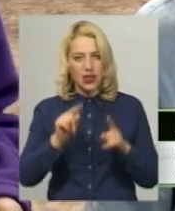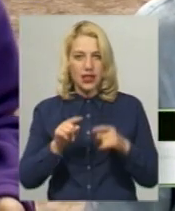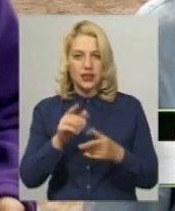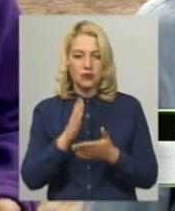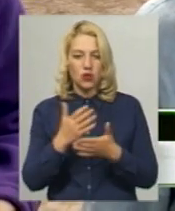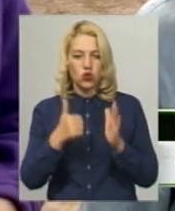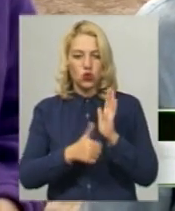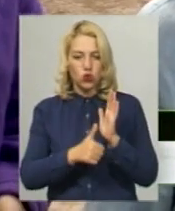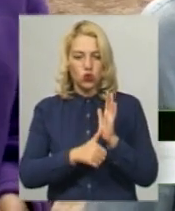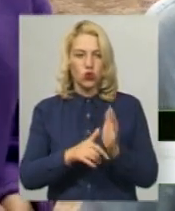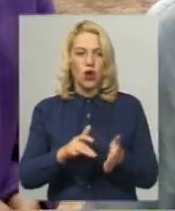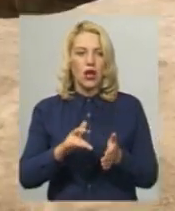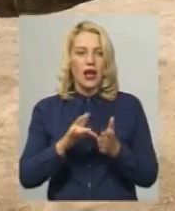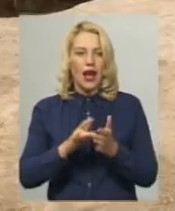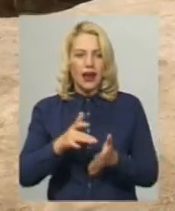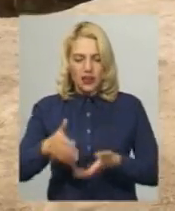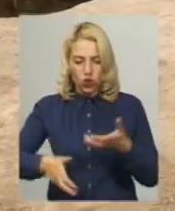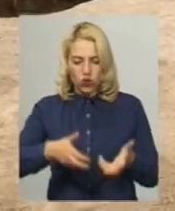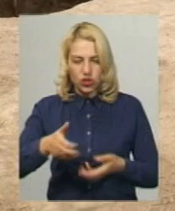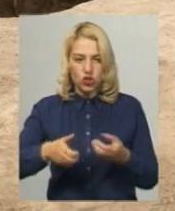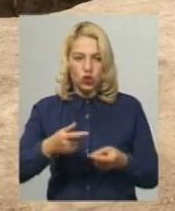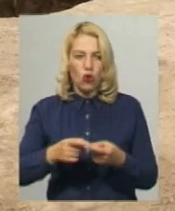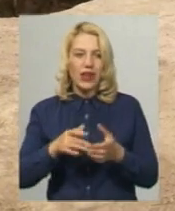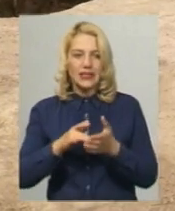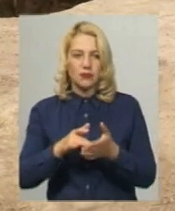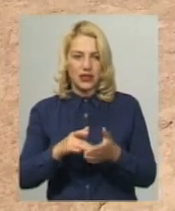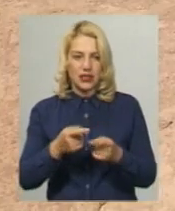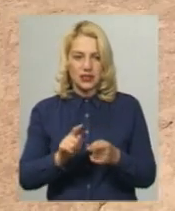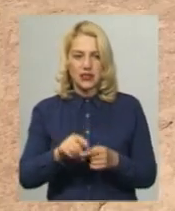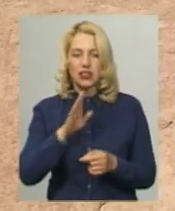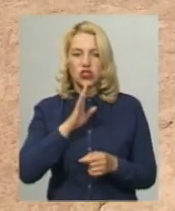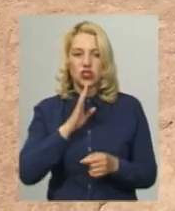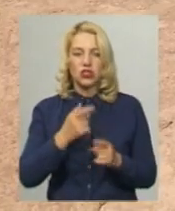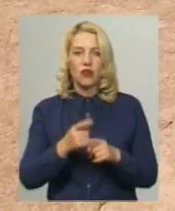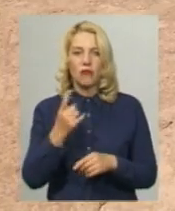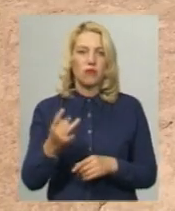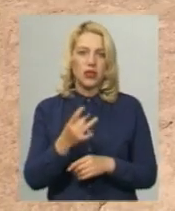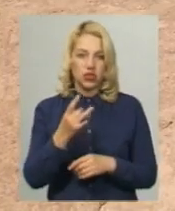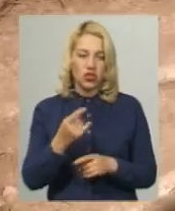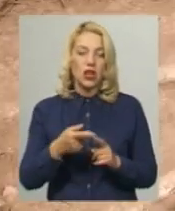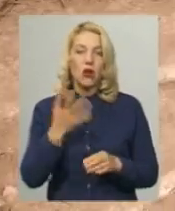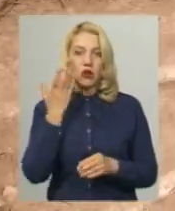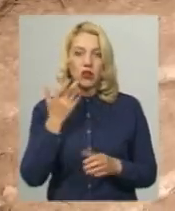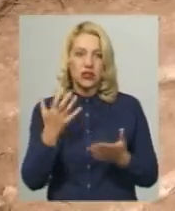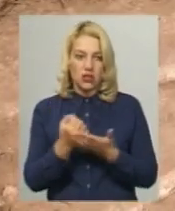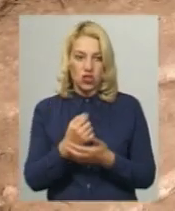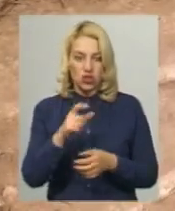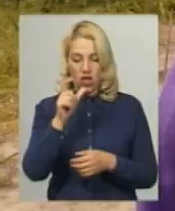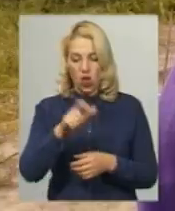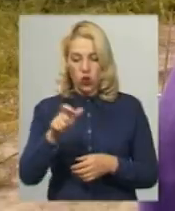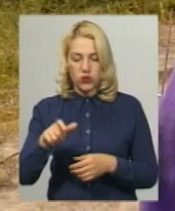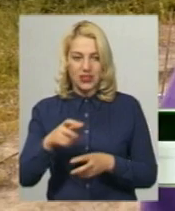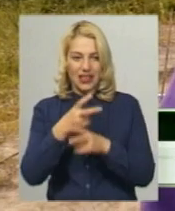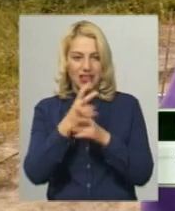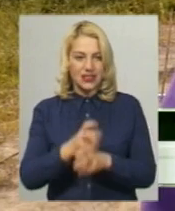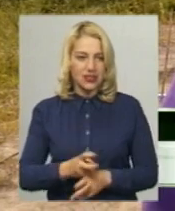шосту археологічну експедицію. 11-річна Бажена Тіхонова в археологічній експедиції вперше. Каже, коли знайшли людські кістки, не злякалася.